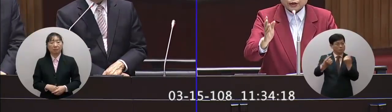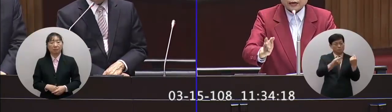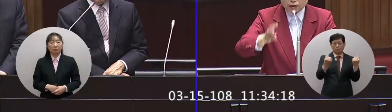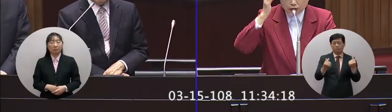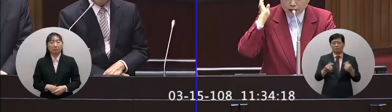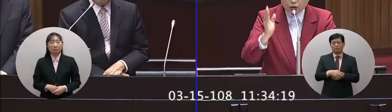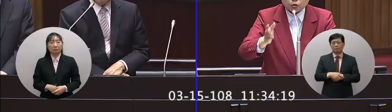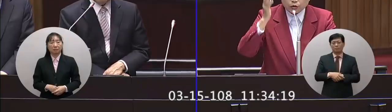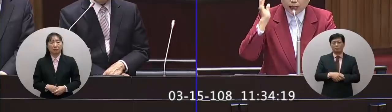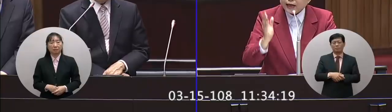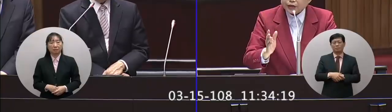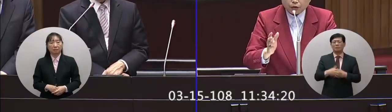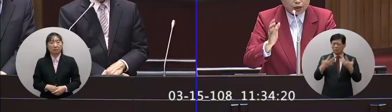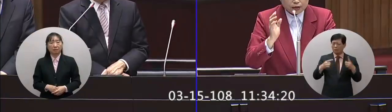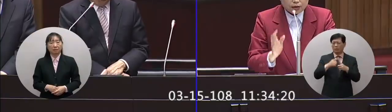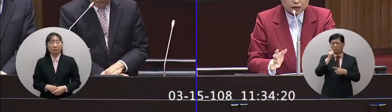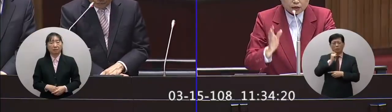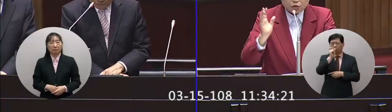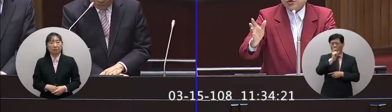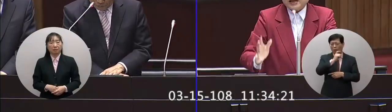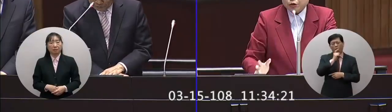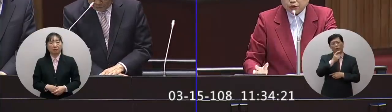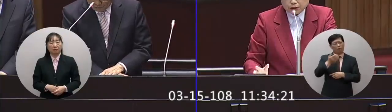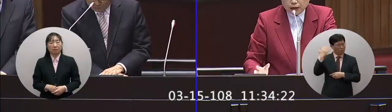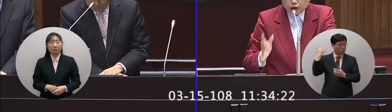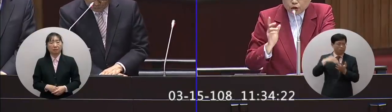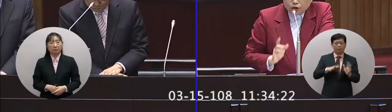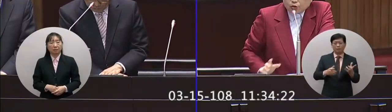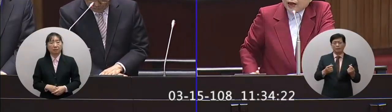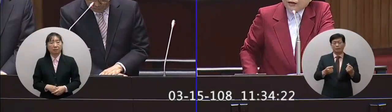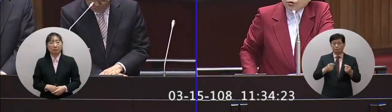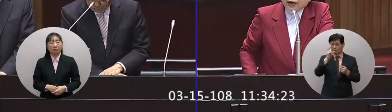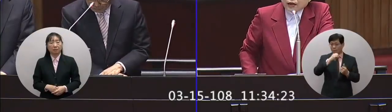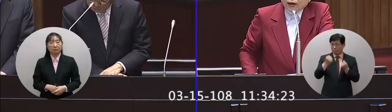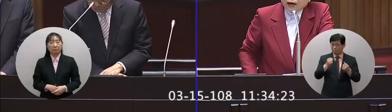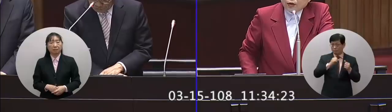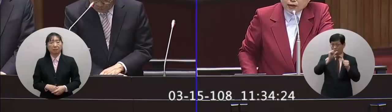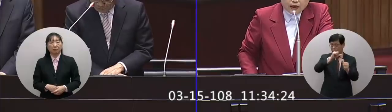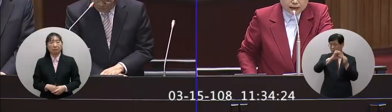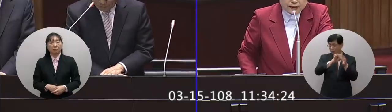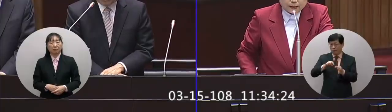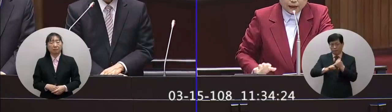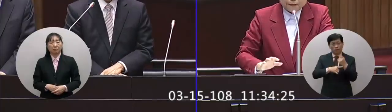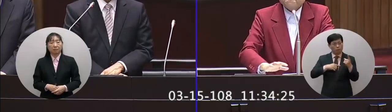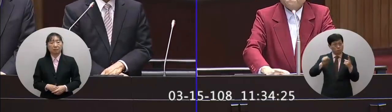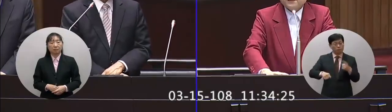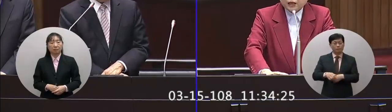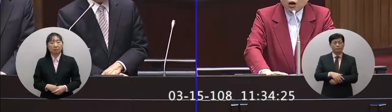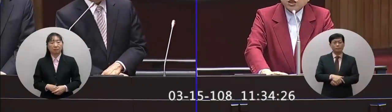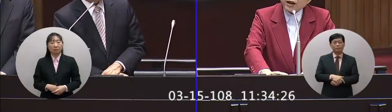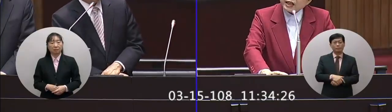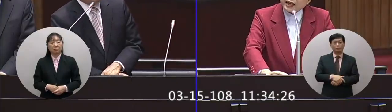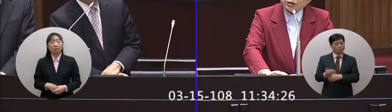酒商各國都有人愛喝酒這個是自古以來就是所以酒駕連坐法的立法院長你贊成嗎